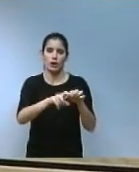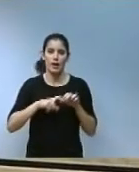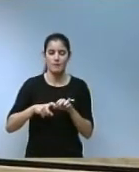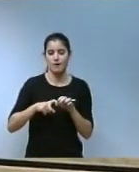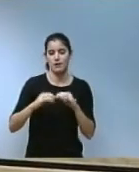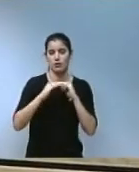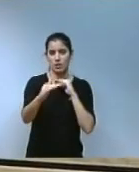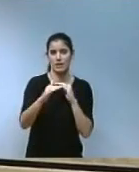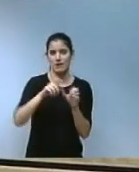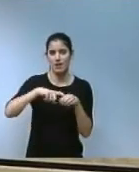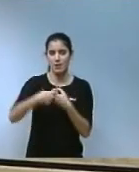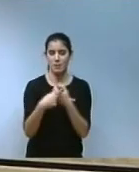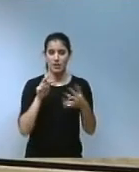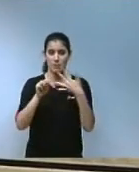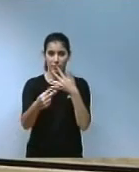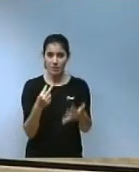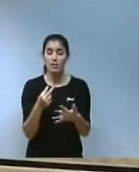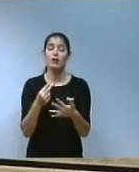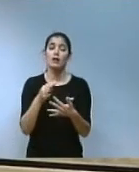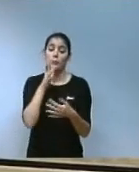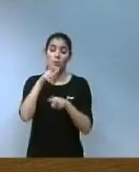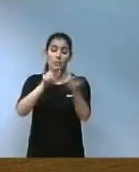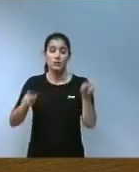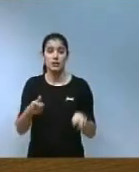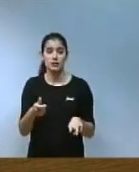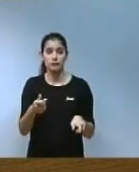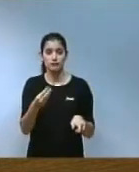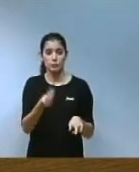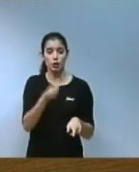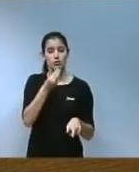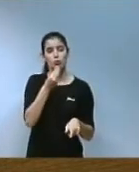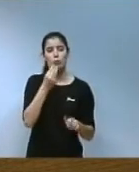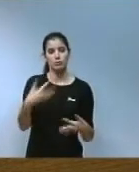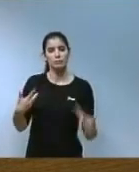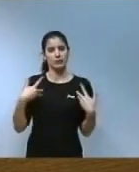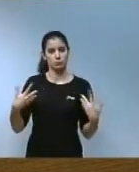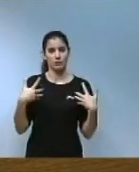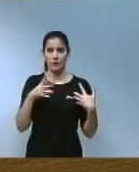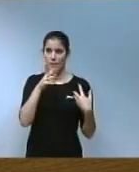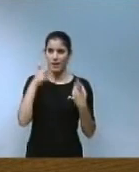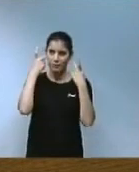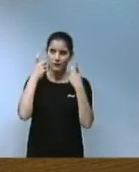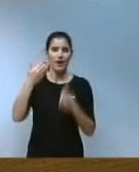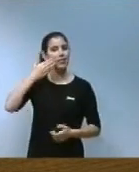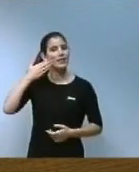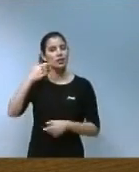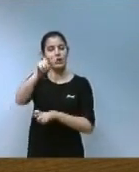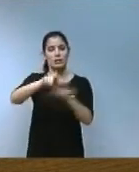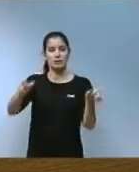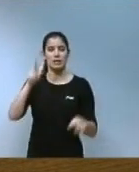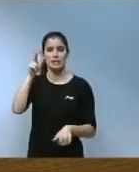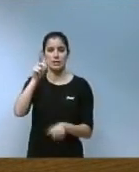participativa, amb persones consumidores responsables basada en la dignitat de les persones i els seus drets,